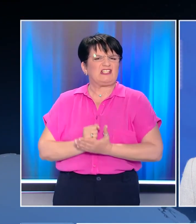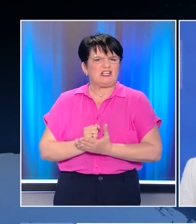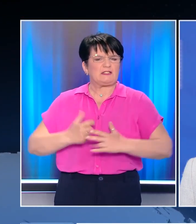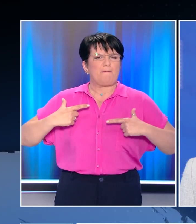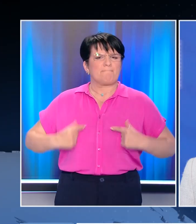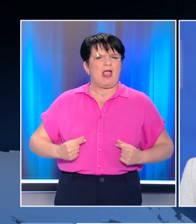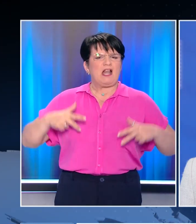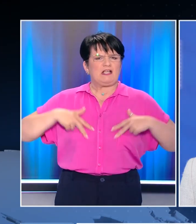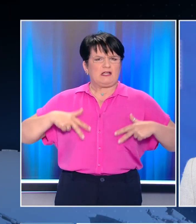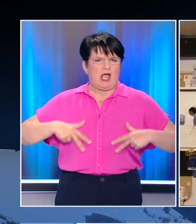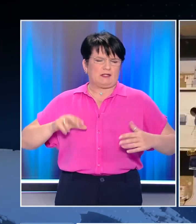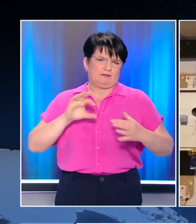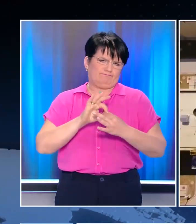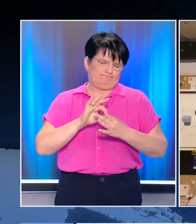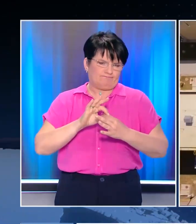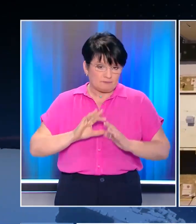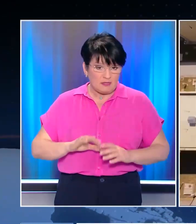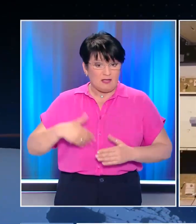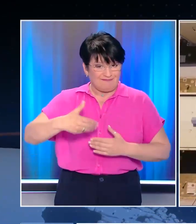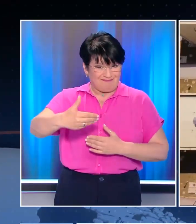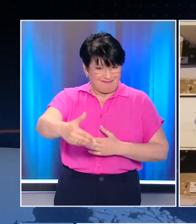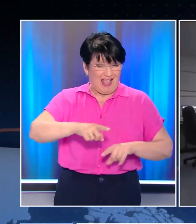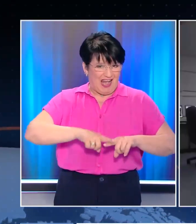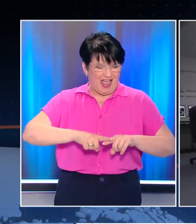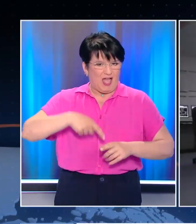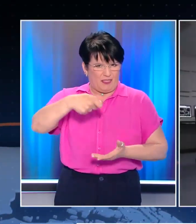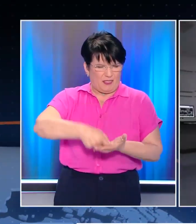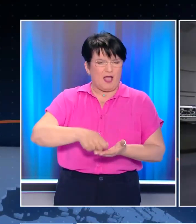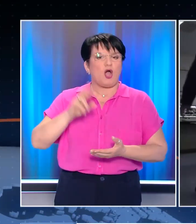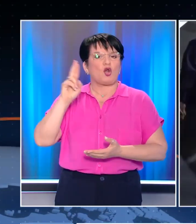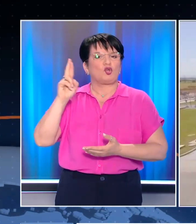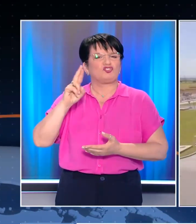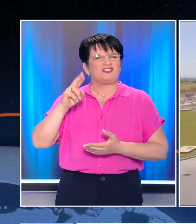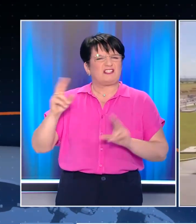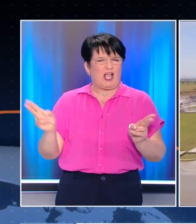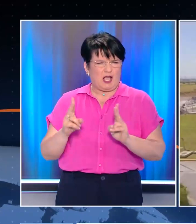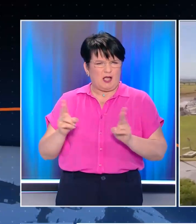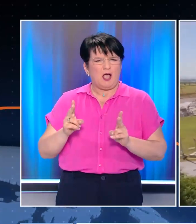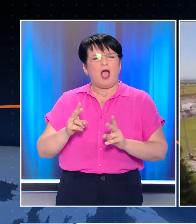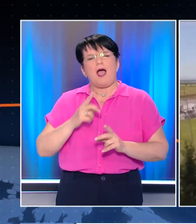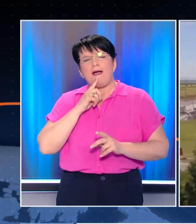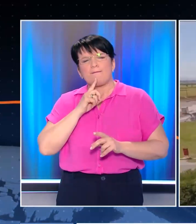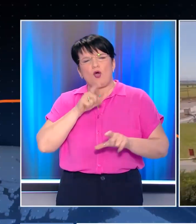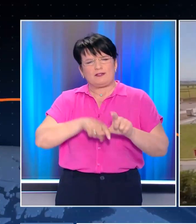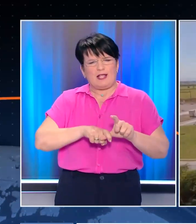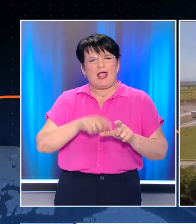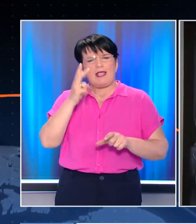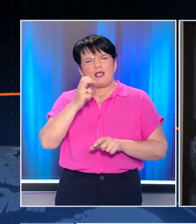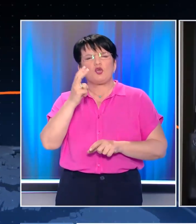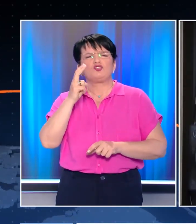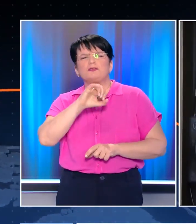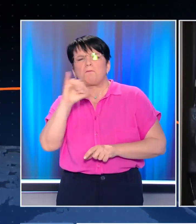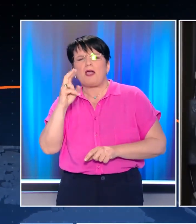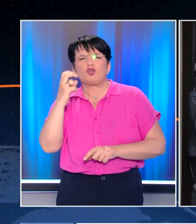κράτη-μέλη που επηρεάζονται. Η πληρωμή της επόμενης δόσης Ελλάδας για το ρωσικό αέριο από την κρατική ΒΕΠΑ είναι προγραμματισμένη για τις 20 με 25